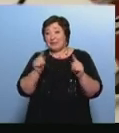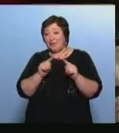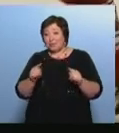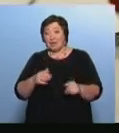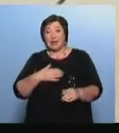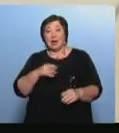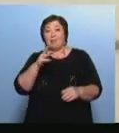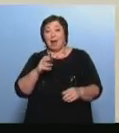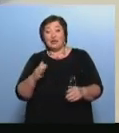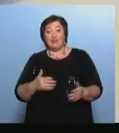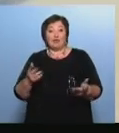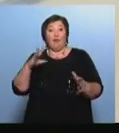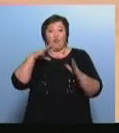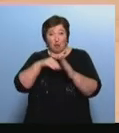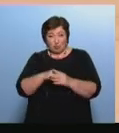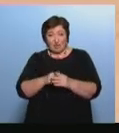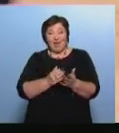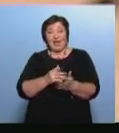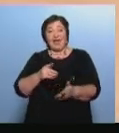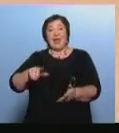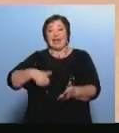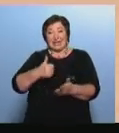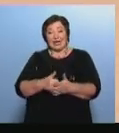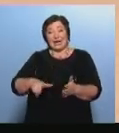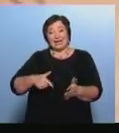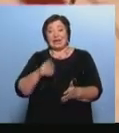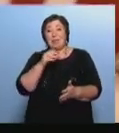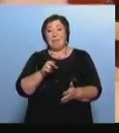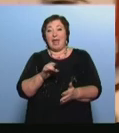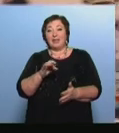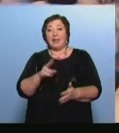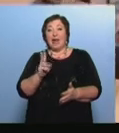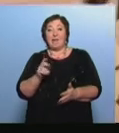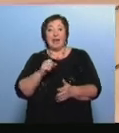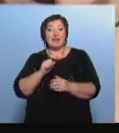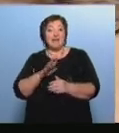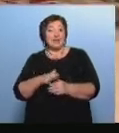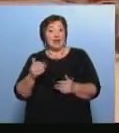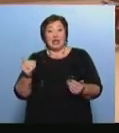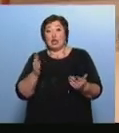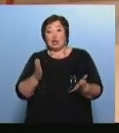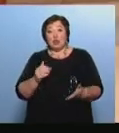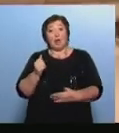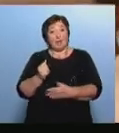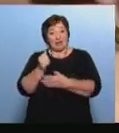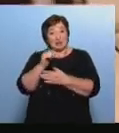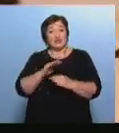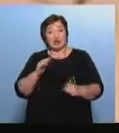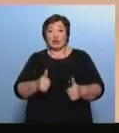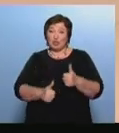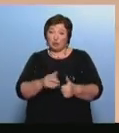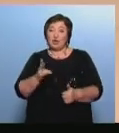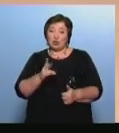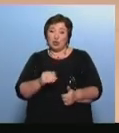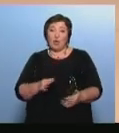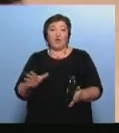немало ярких игроков В том числе и генеральный директор компании «Белкамнеф» Дмитрий Арсибеков Его предприятие не только поддерживает детские турниры Многие